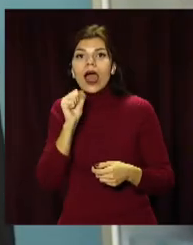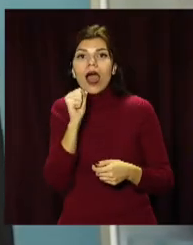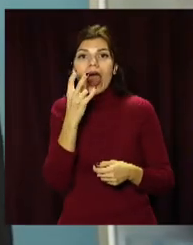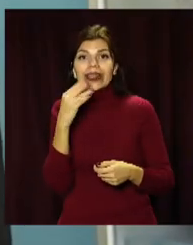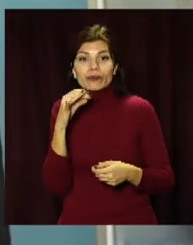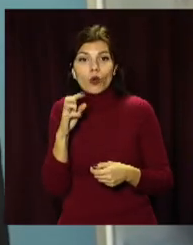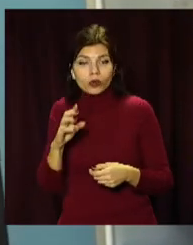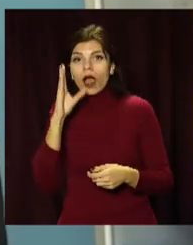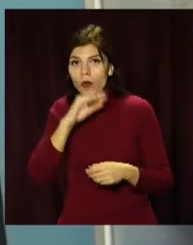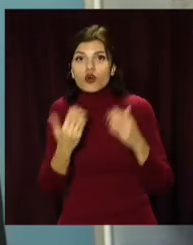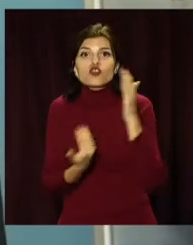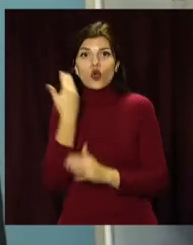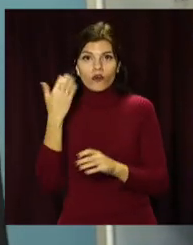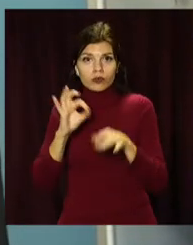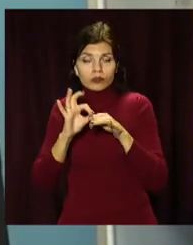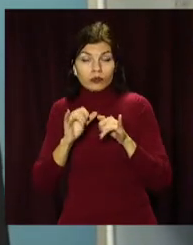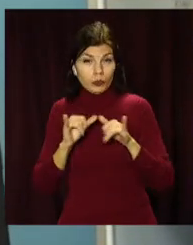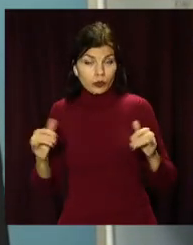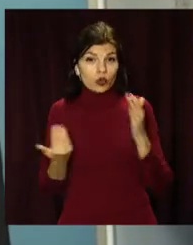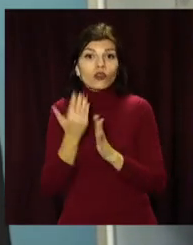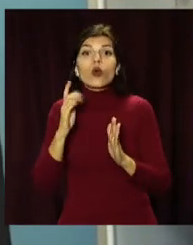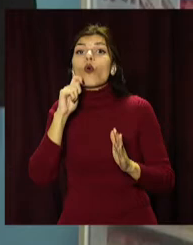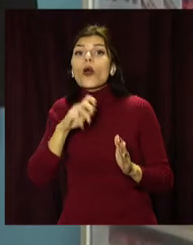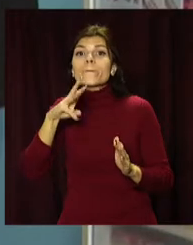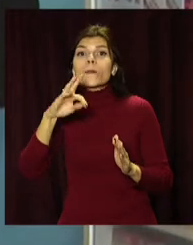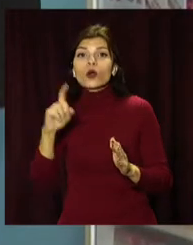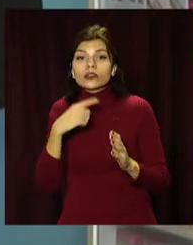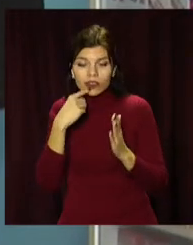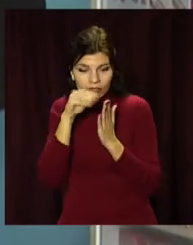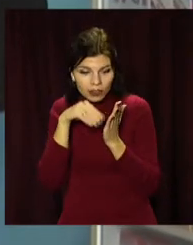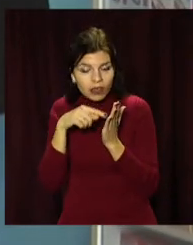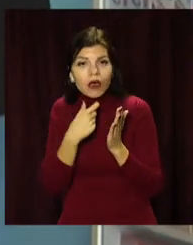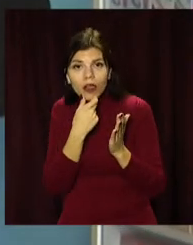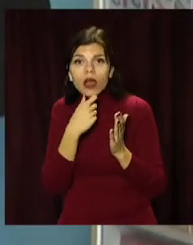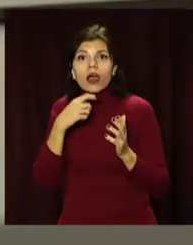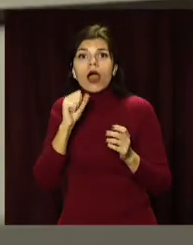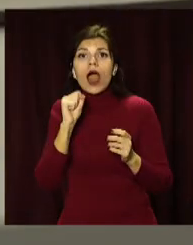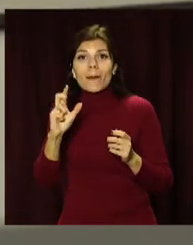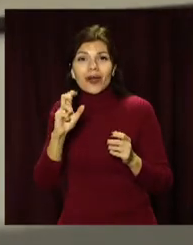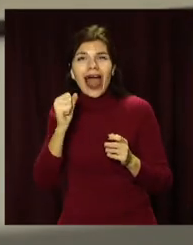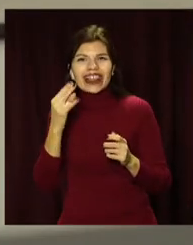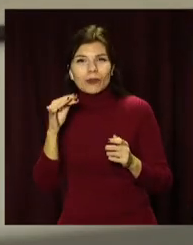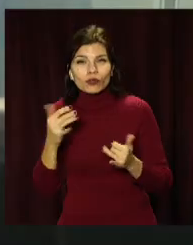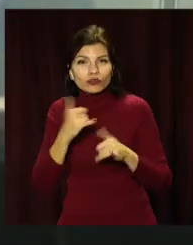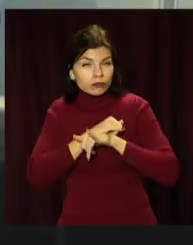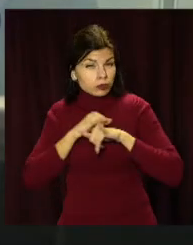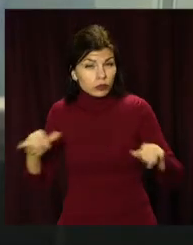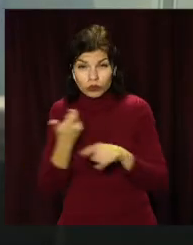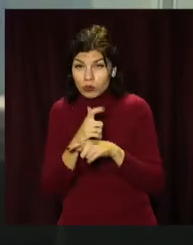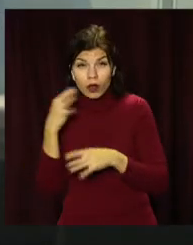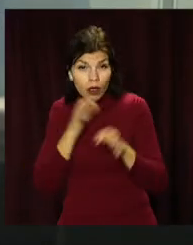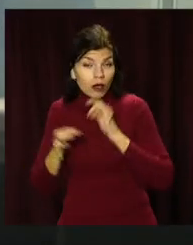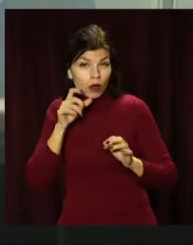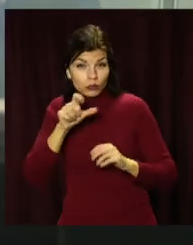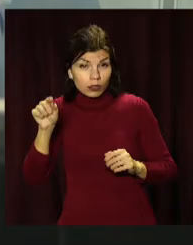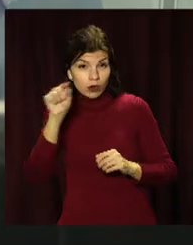розпочатися нова пандемія. Лише в Україні, за даними МОЗ, ці препарати стали вживати в 3,5 рази більше в порівнянні з аналогічним